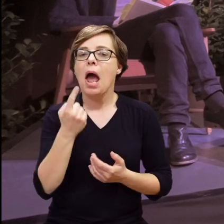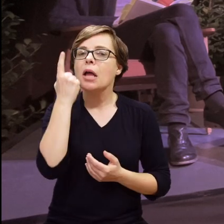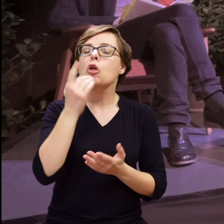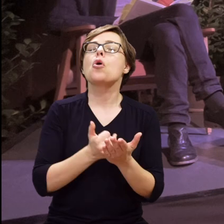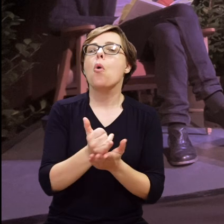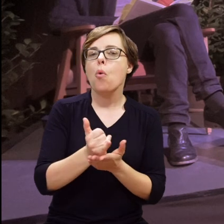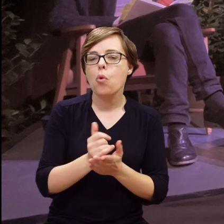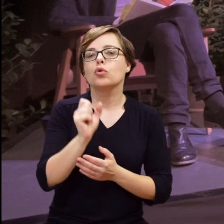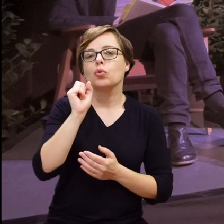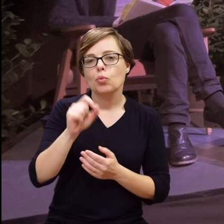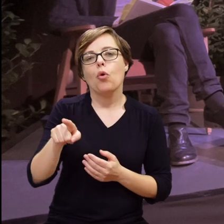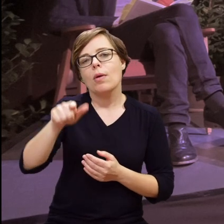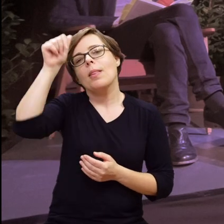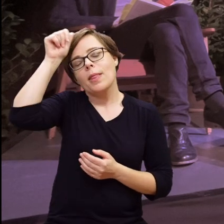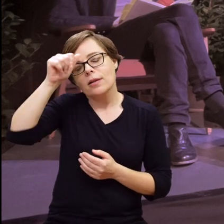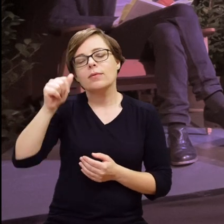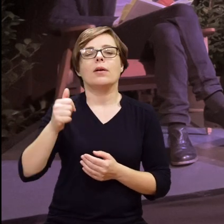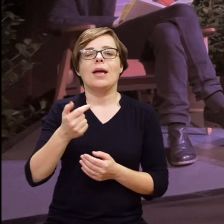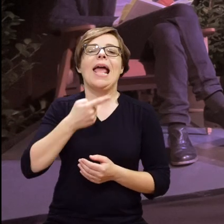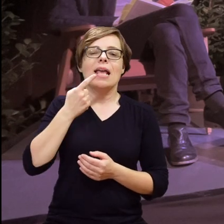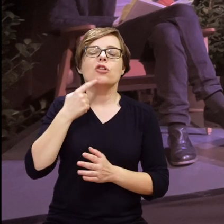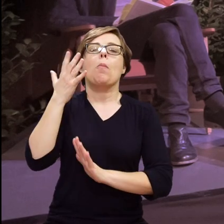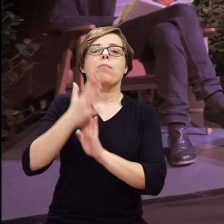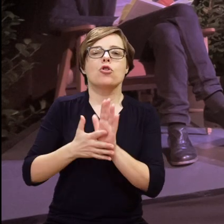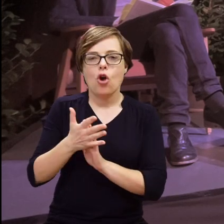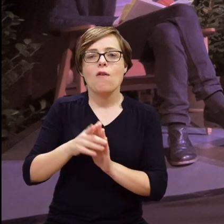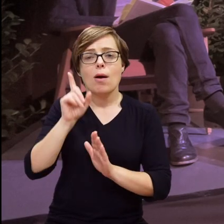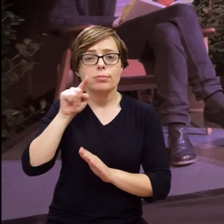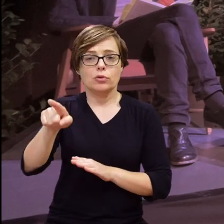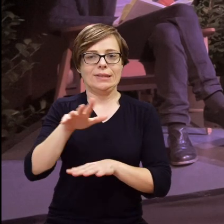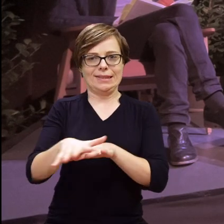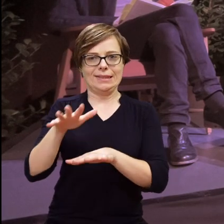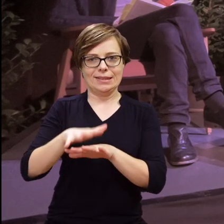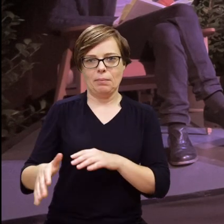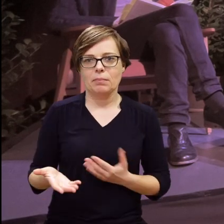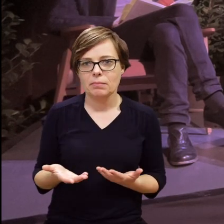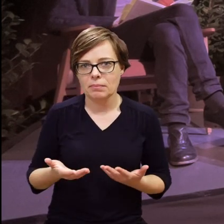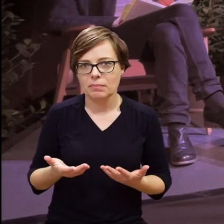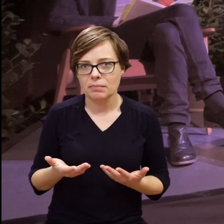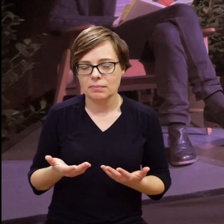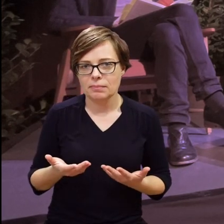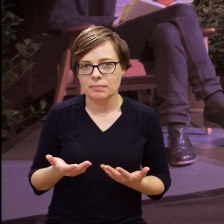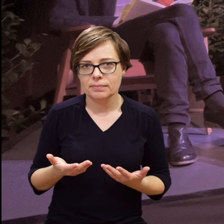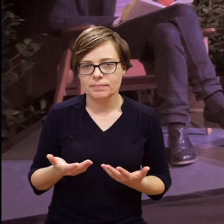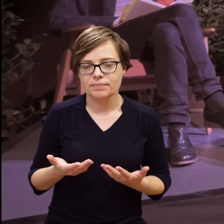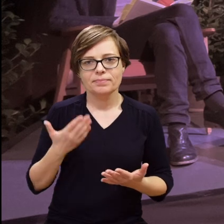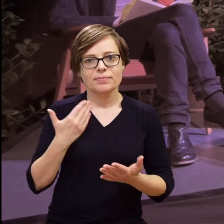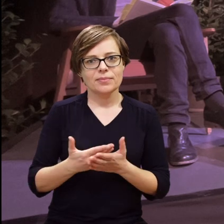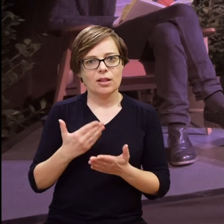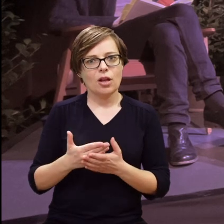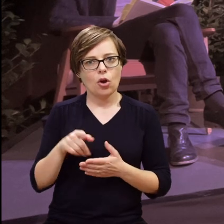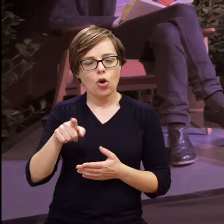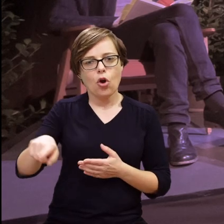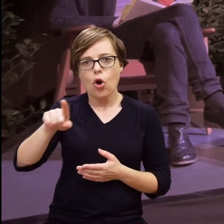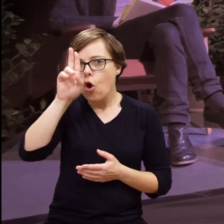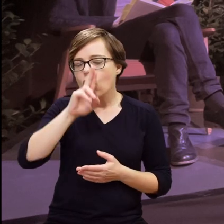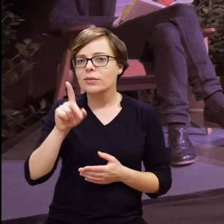nie ma, że jedyne kursy, które są, to są nazywane jako kursy języka migowego, to są kursy systemu, więc